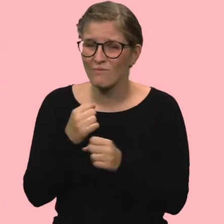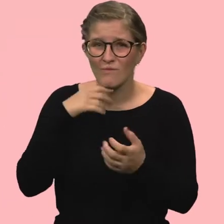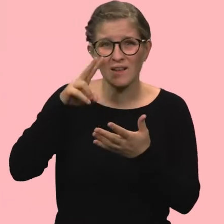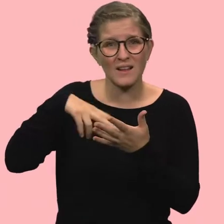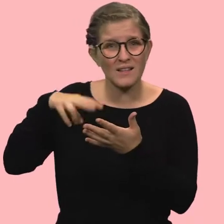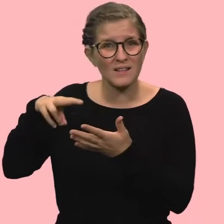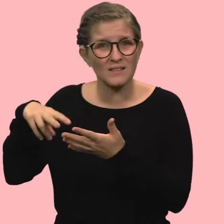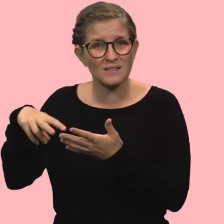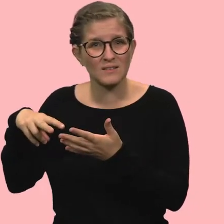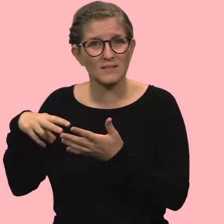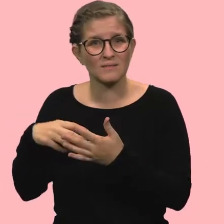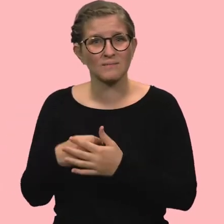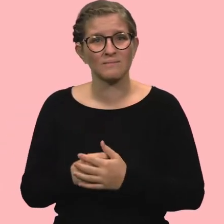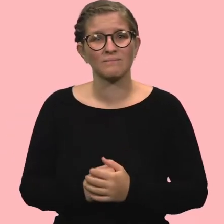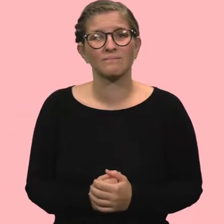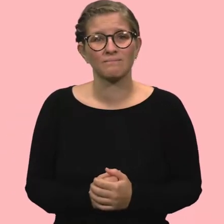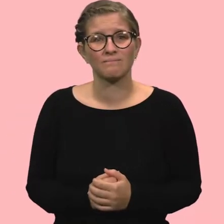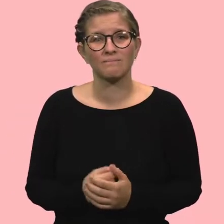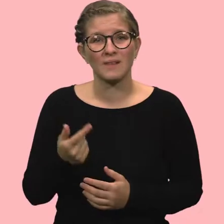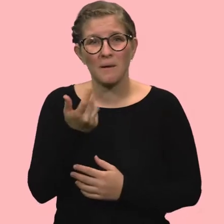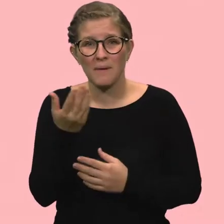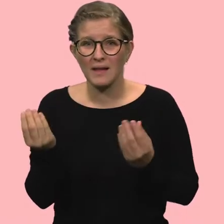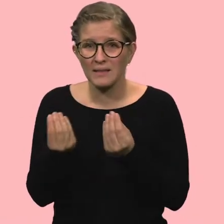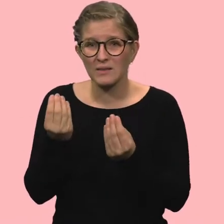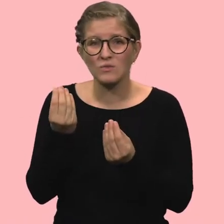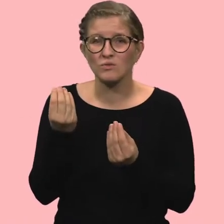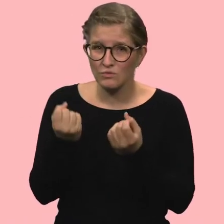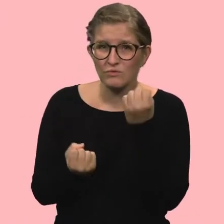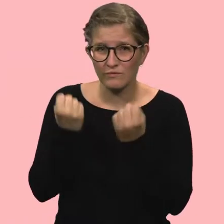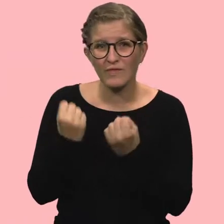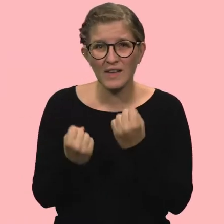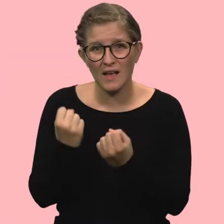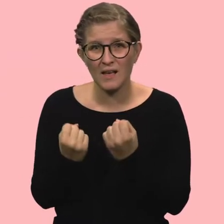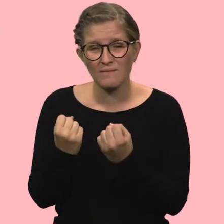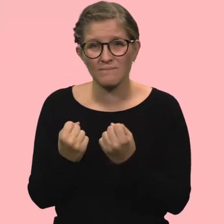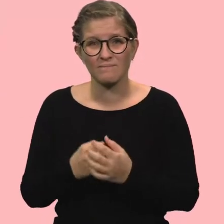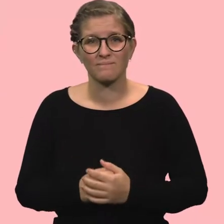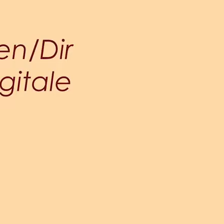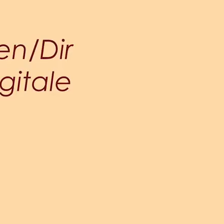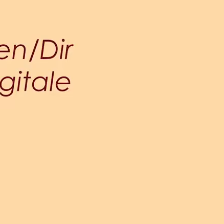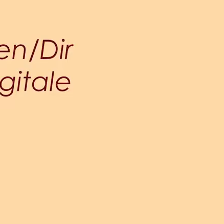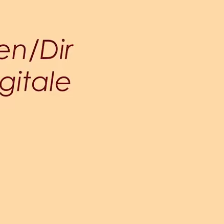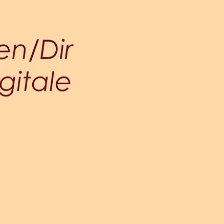kann dadurch auch vieles nicht lesen. Also das sind die Dinge, die schwer sind.